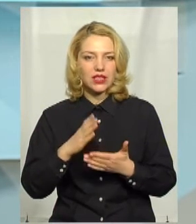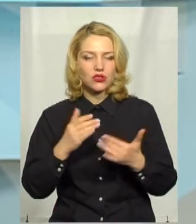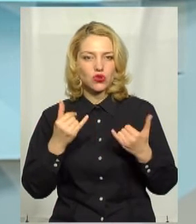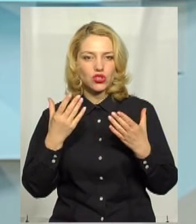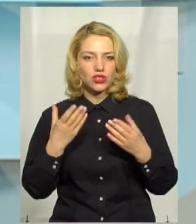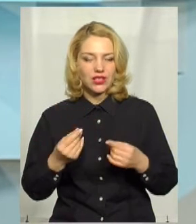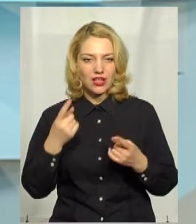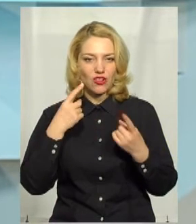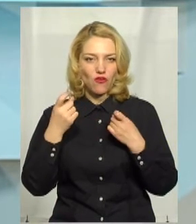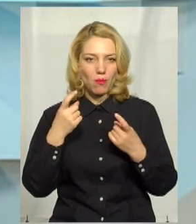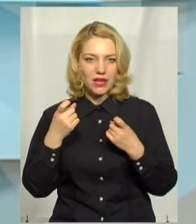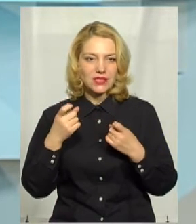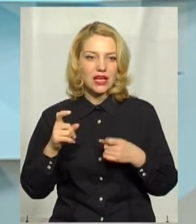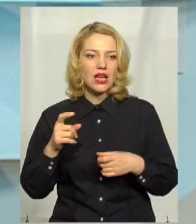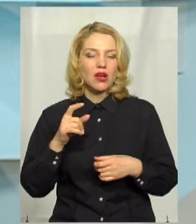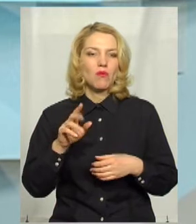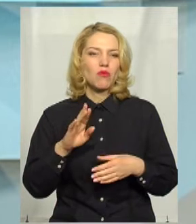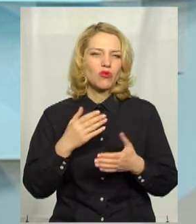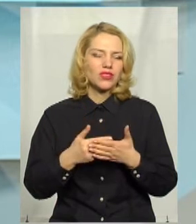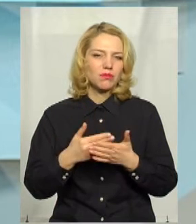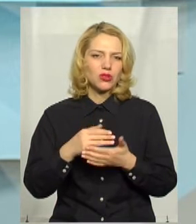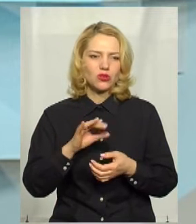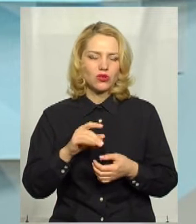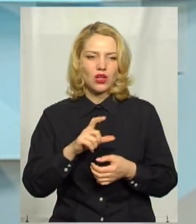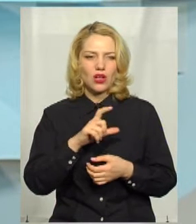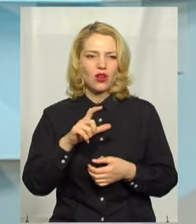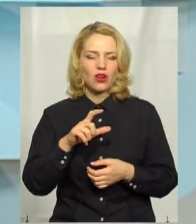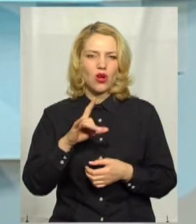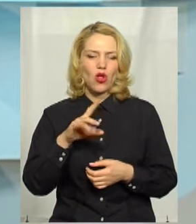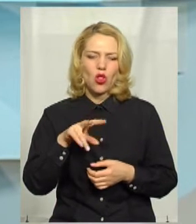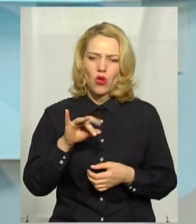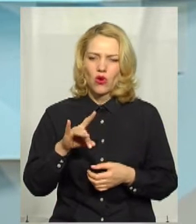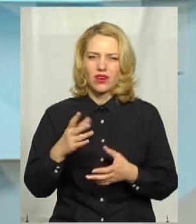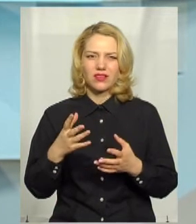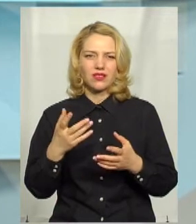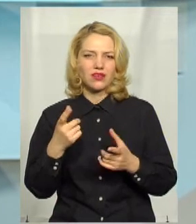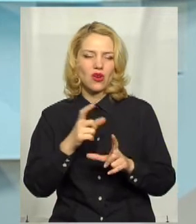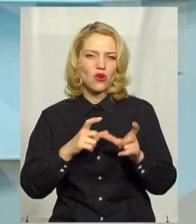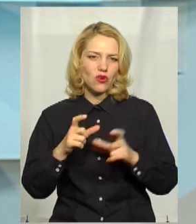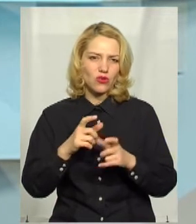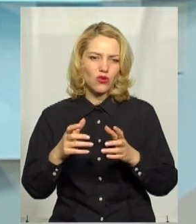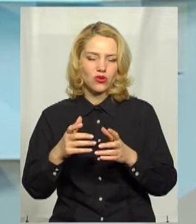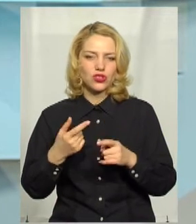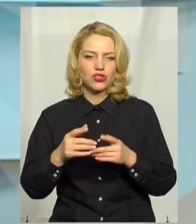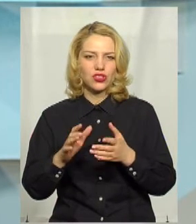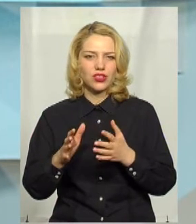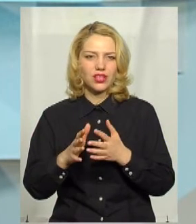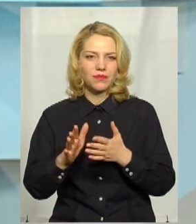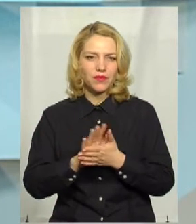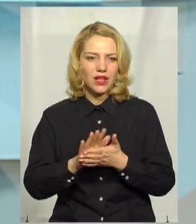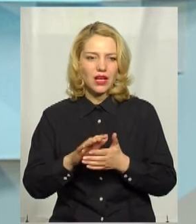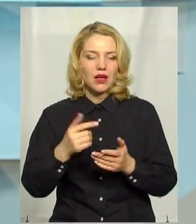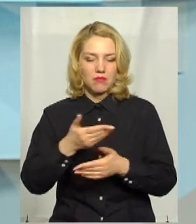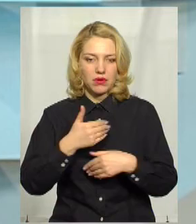інформація про нібито якийсь хлорков, нібито якісь інші розчини. Ми хочемо це